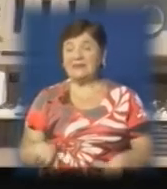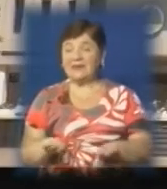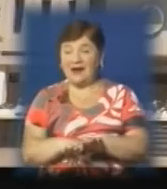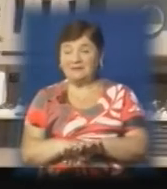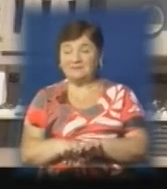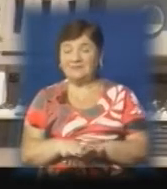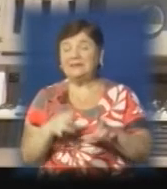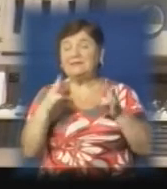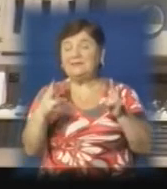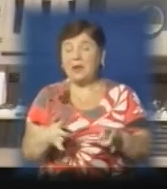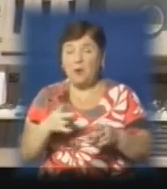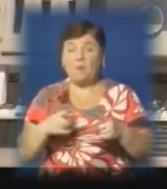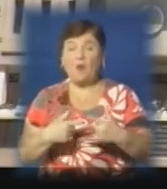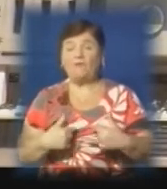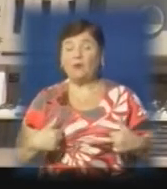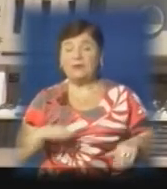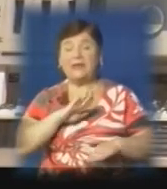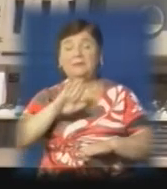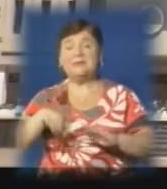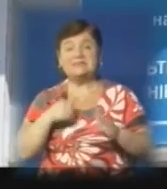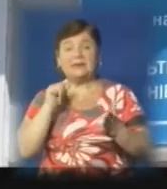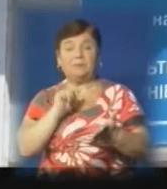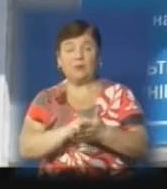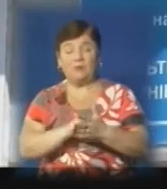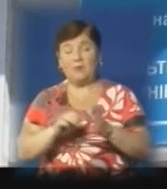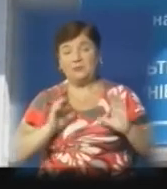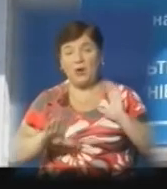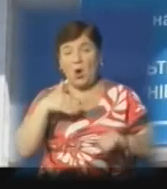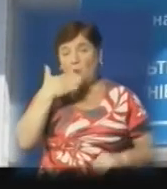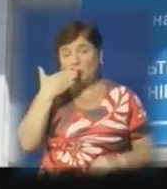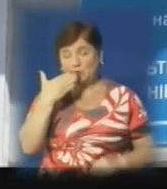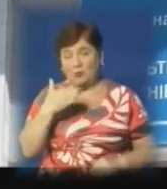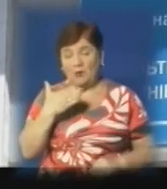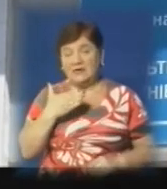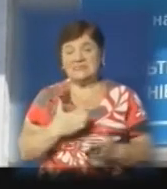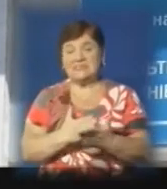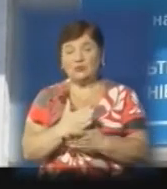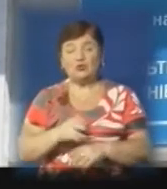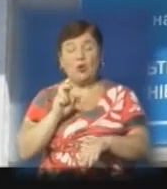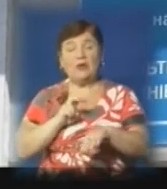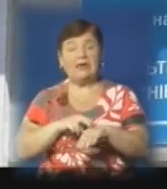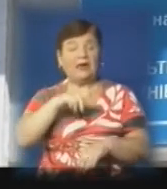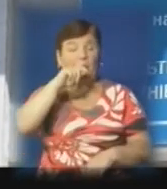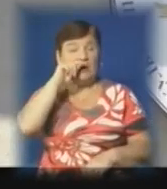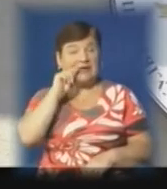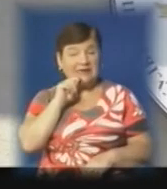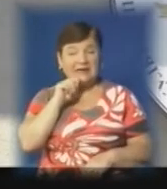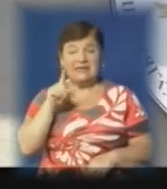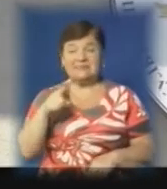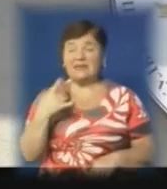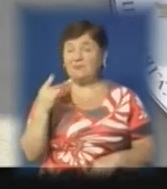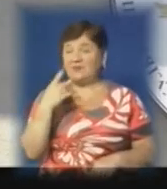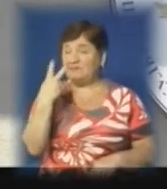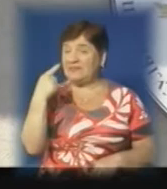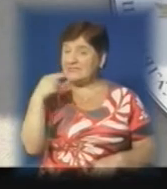Так лагідно він говорить про факультет після дипломної освіти Ужну – втілення мрії заслуженого лікаря України. З'явилась на світ ця дитинка у